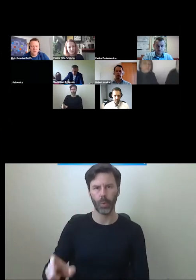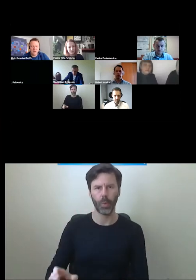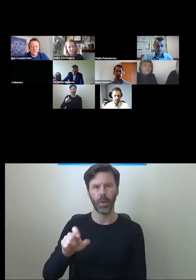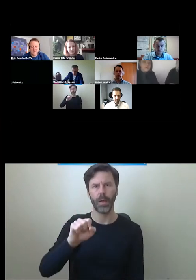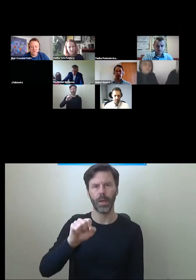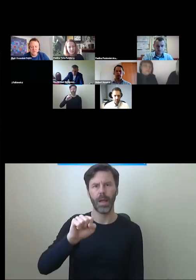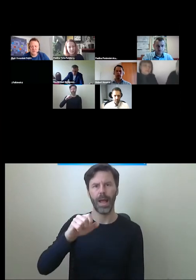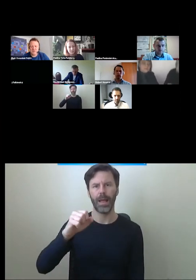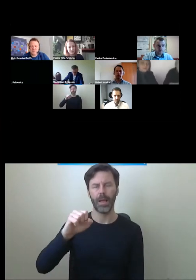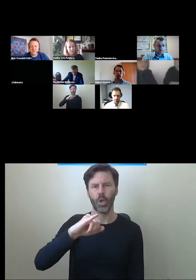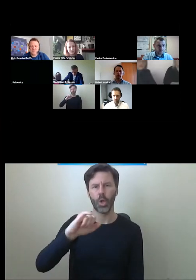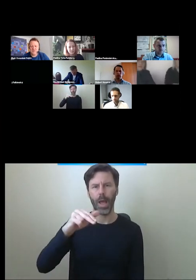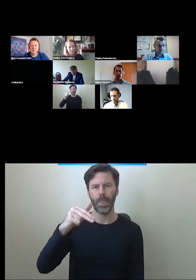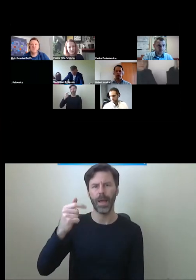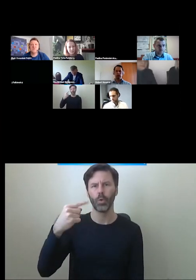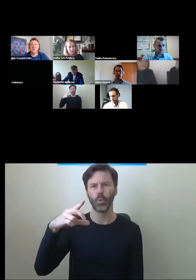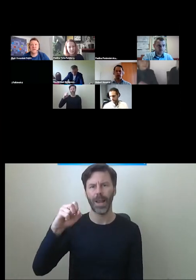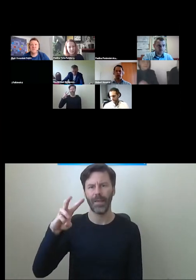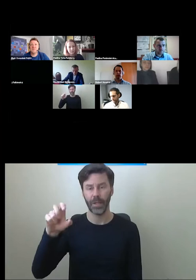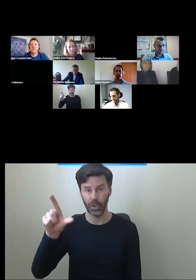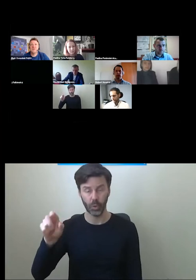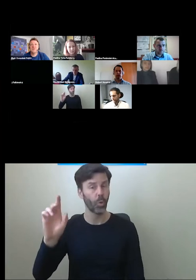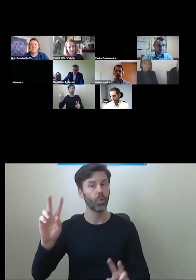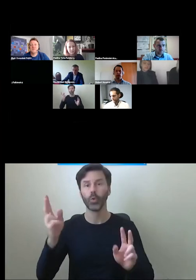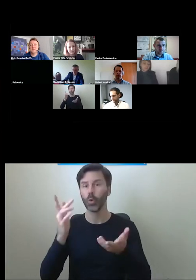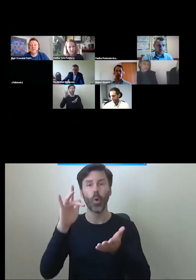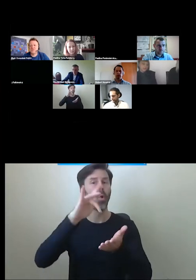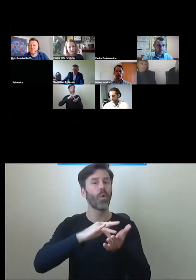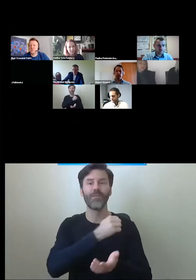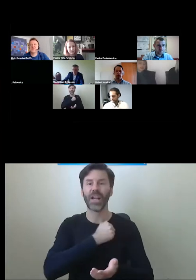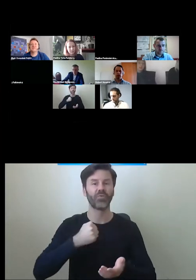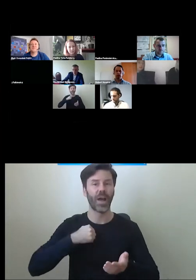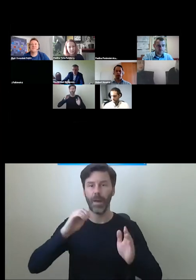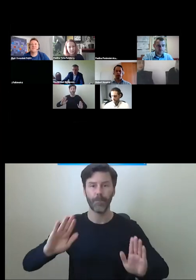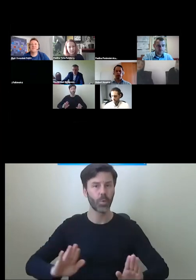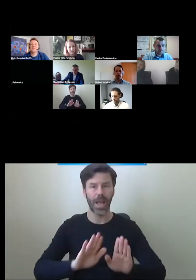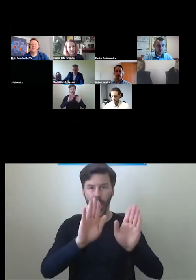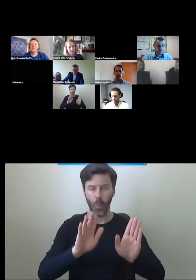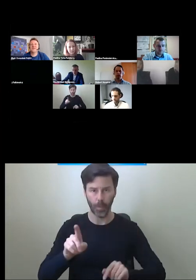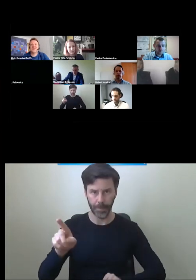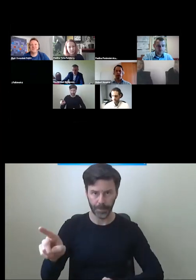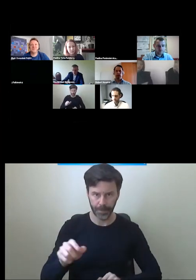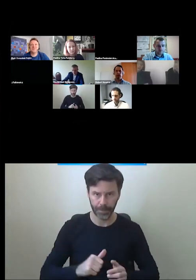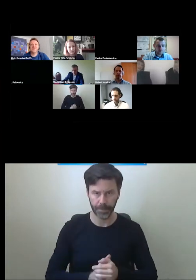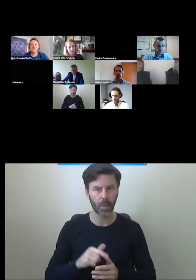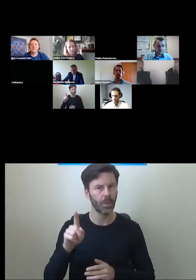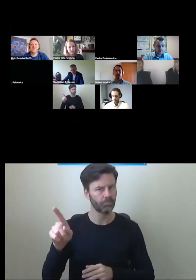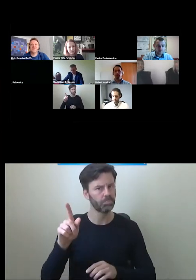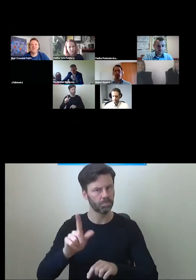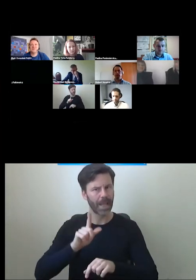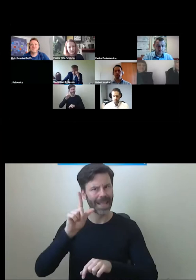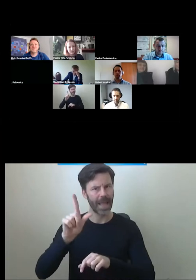Dudelewicz z Muzeum Warszawy, które też jest tutaj liderskie, jeśli chodzi o